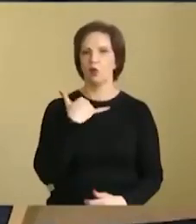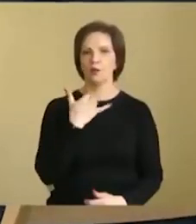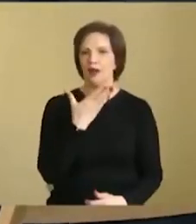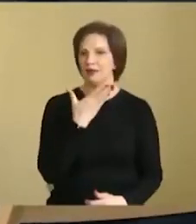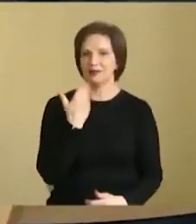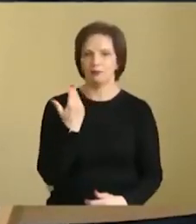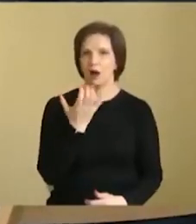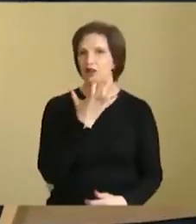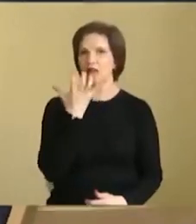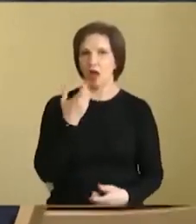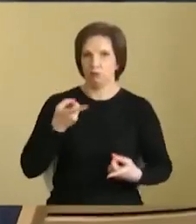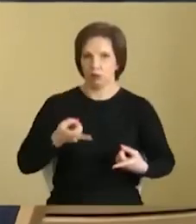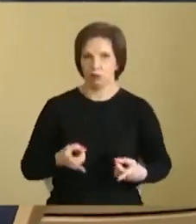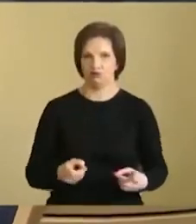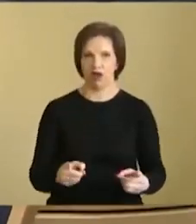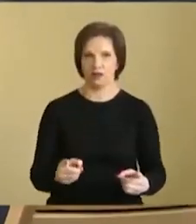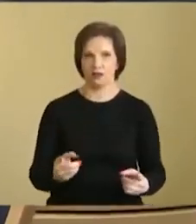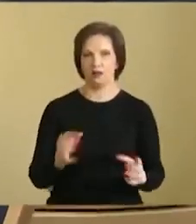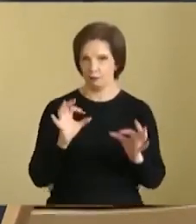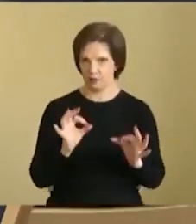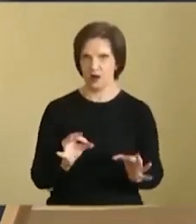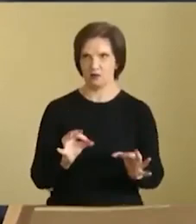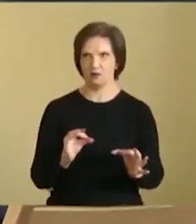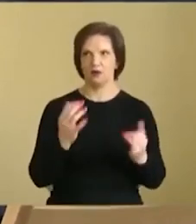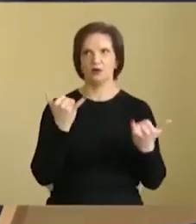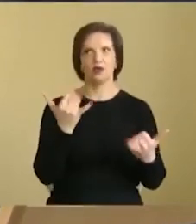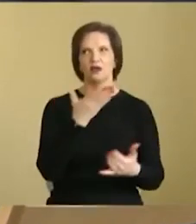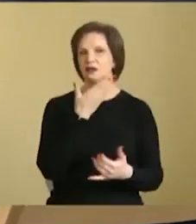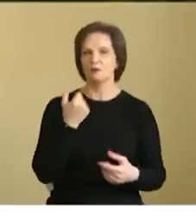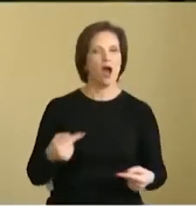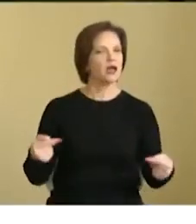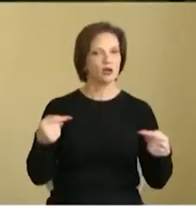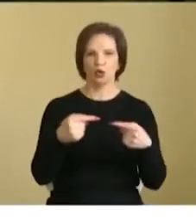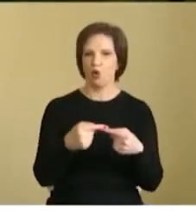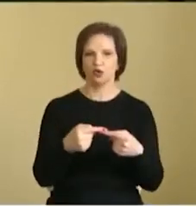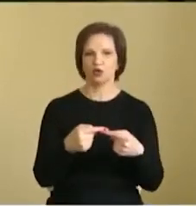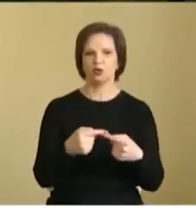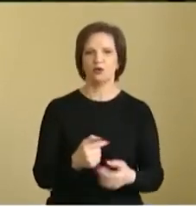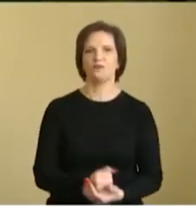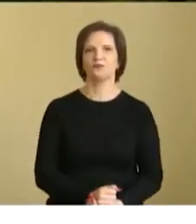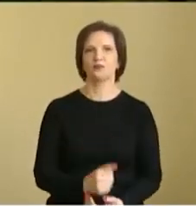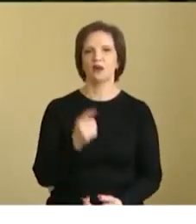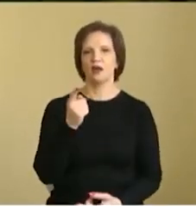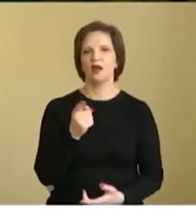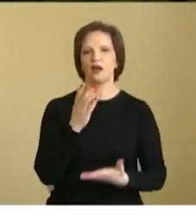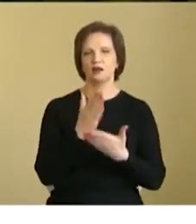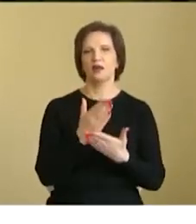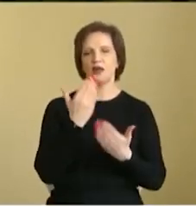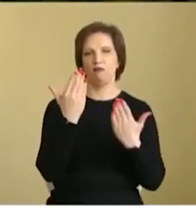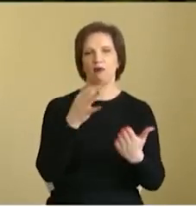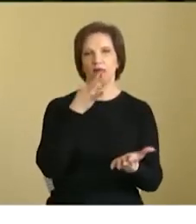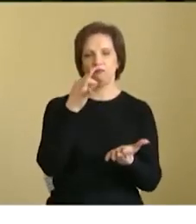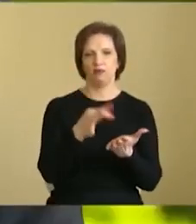немає теплого, правильно? Сьогодні немає, точно. Немає, це і є вам відповідь